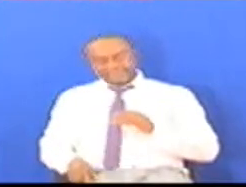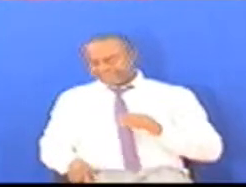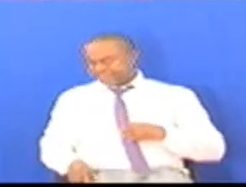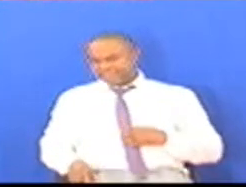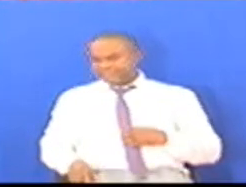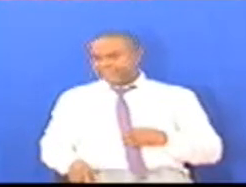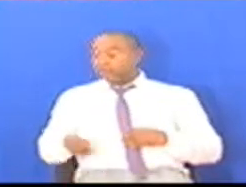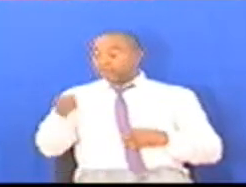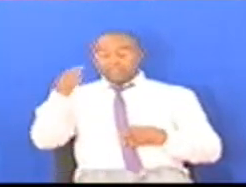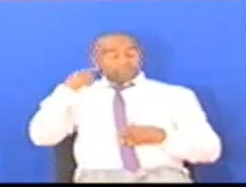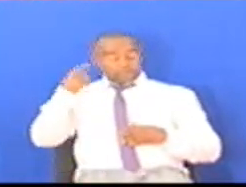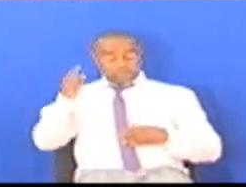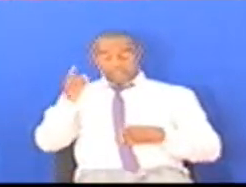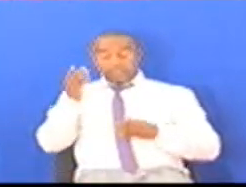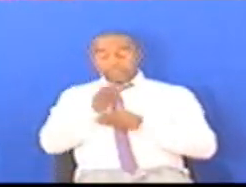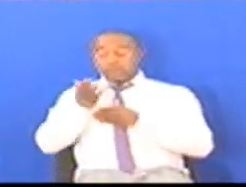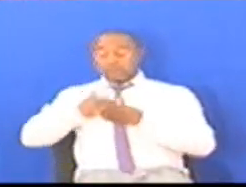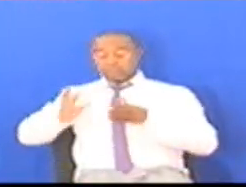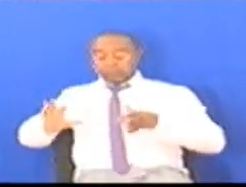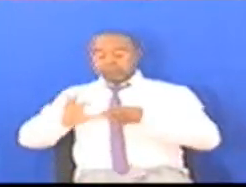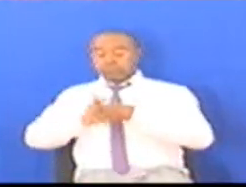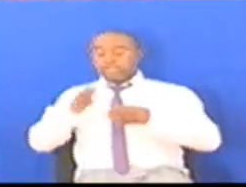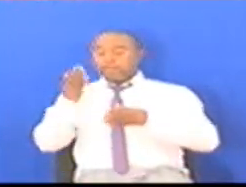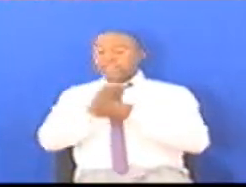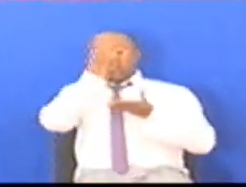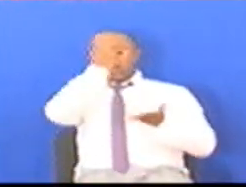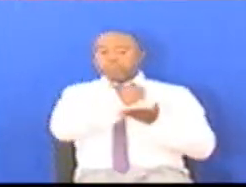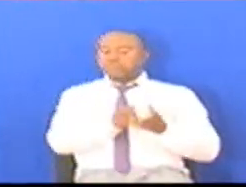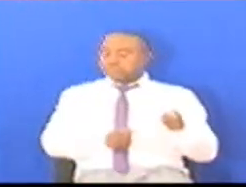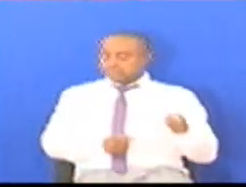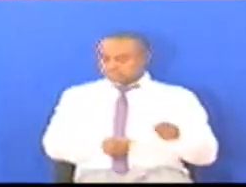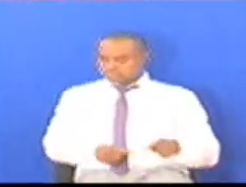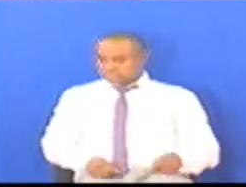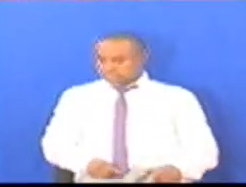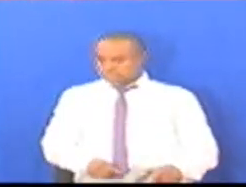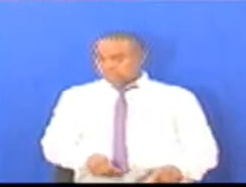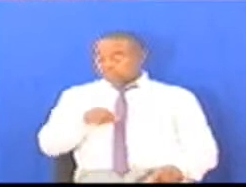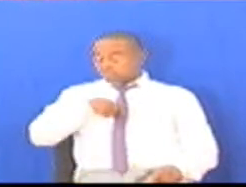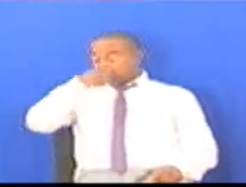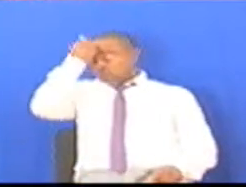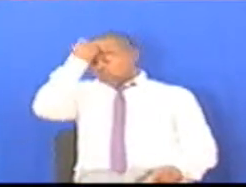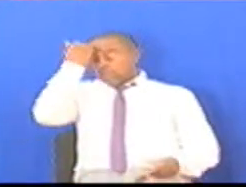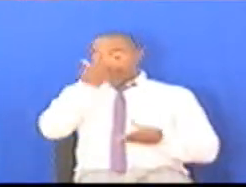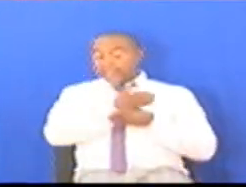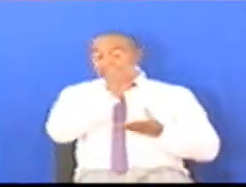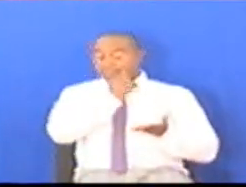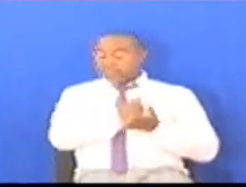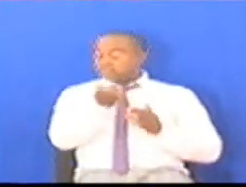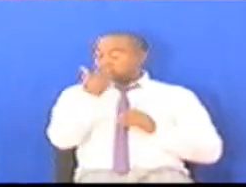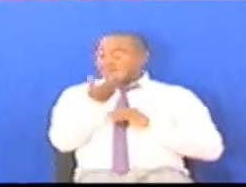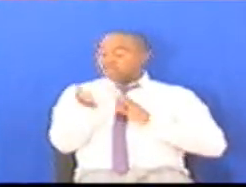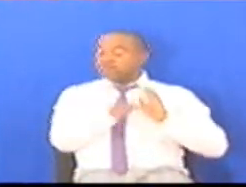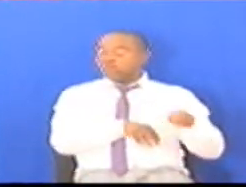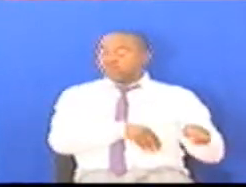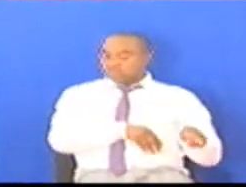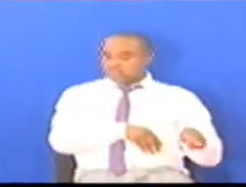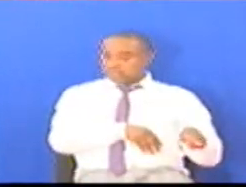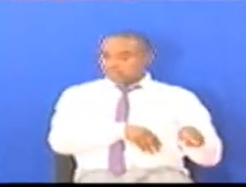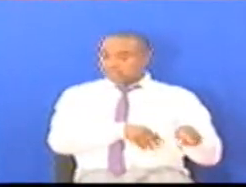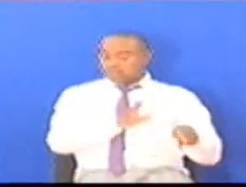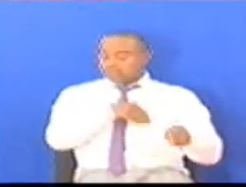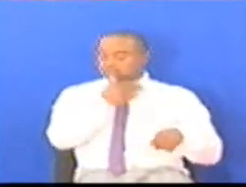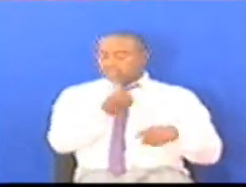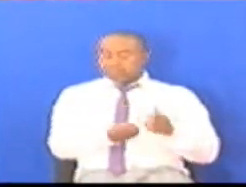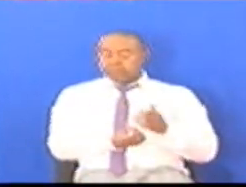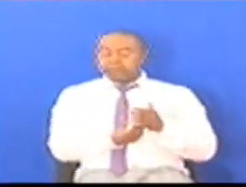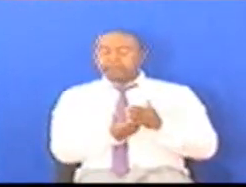nataka unganishwe na banki ya posta Ikumbukwe kwa mba basic banki ya posta ilikuwa inakufa Ikafufuka,